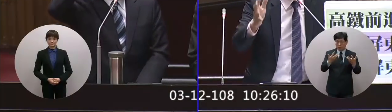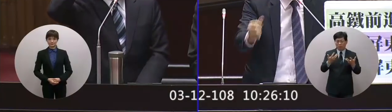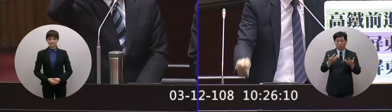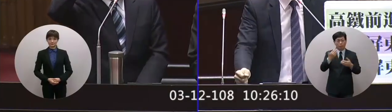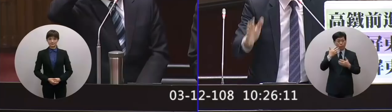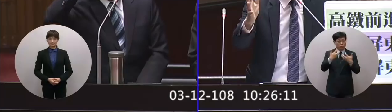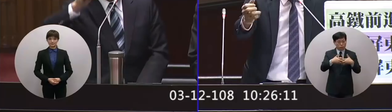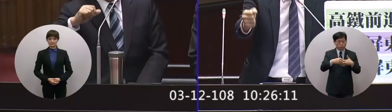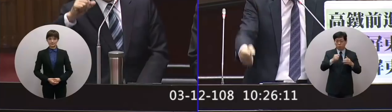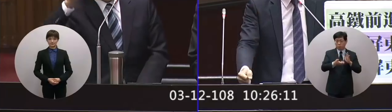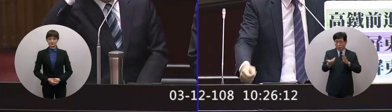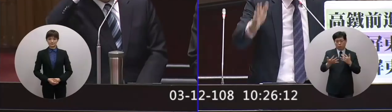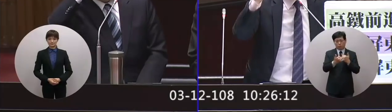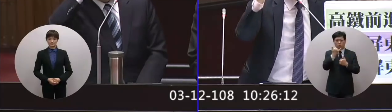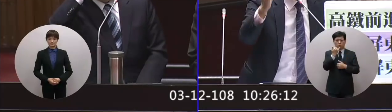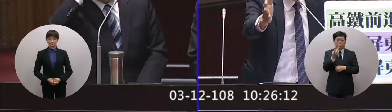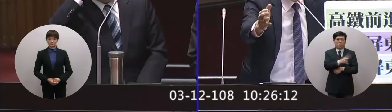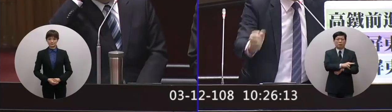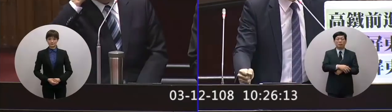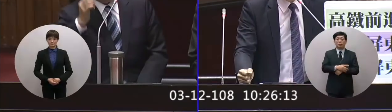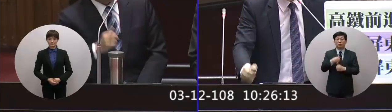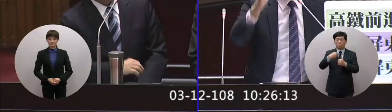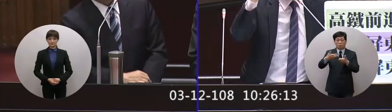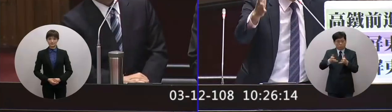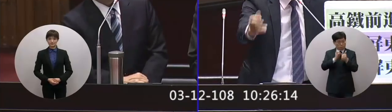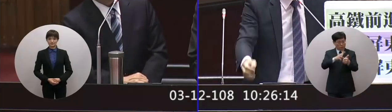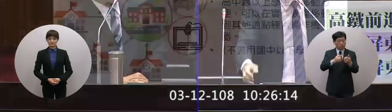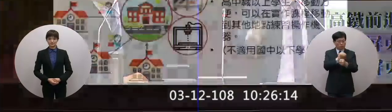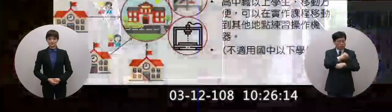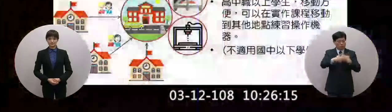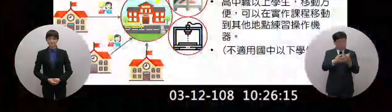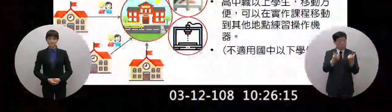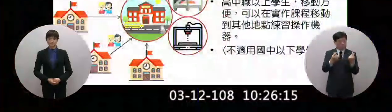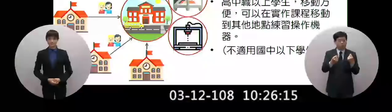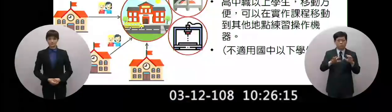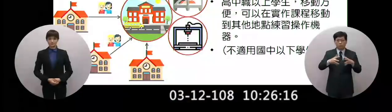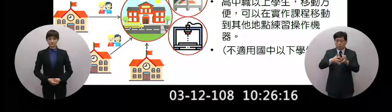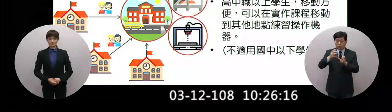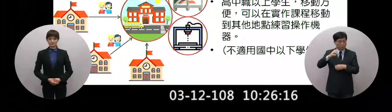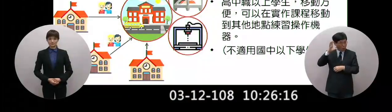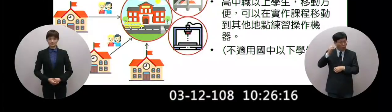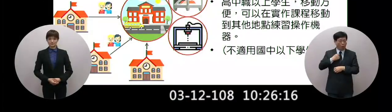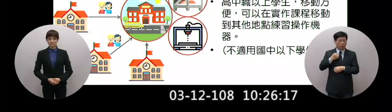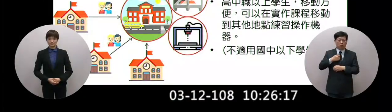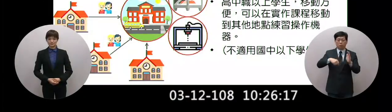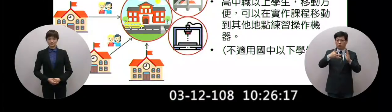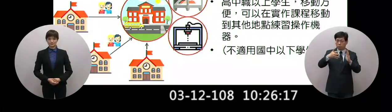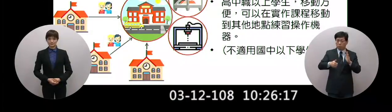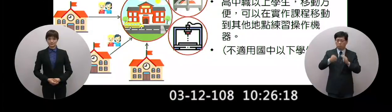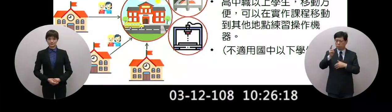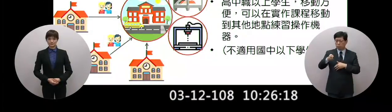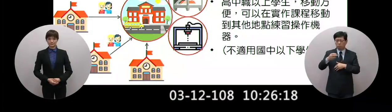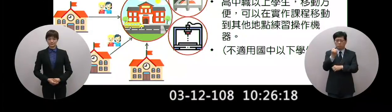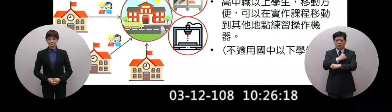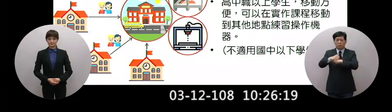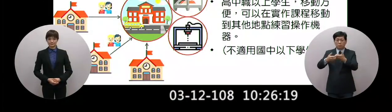如果設備不能移動學生可以移動所以我不是跟教會部主張而已我跟勞動部主張現在部長在這樣聽因為上面指示